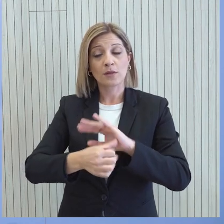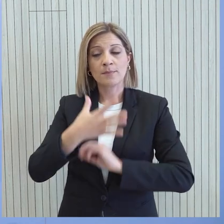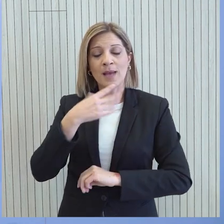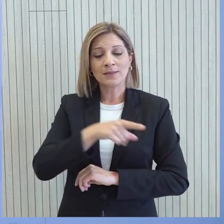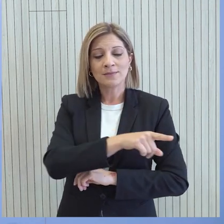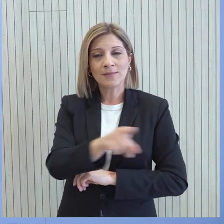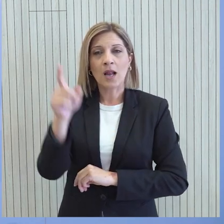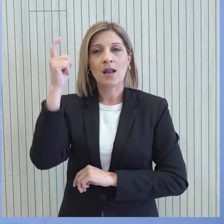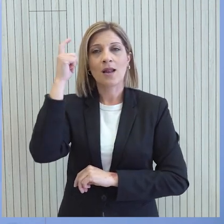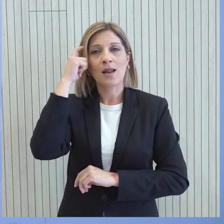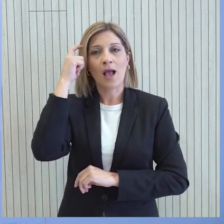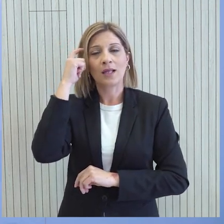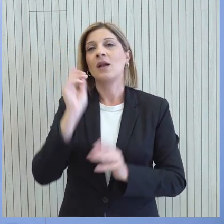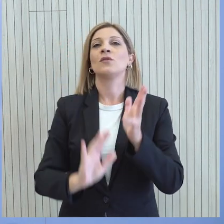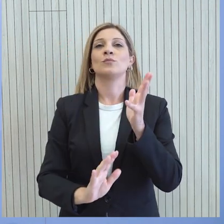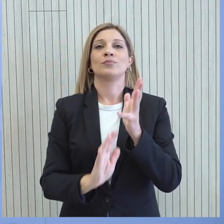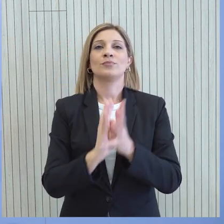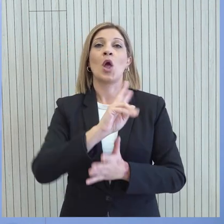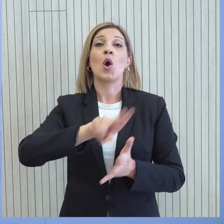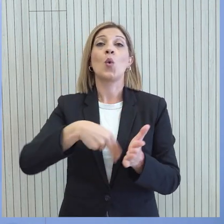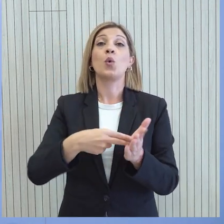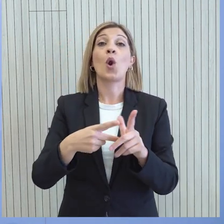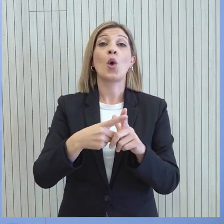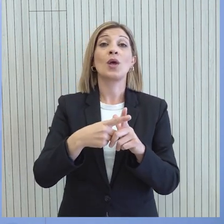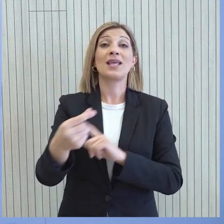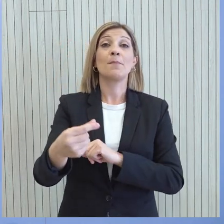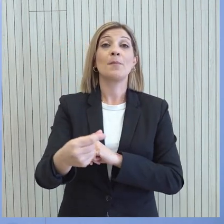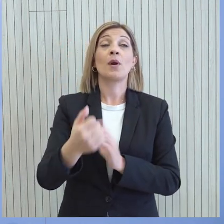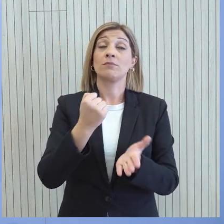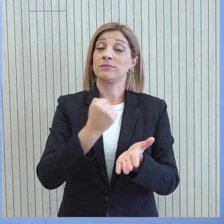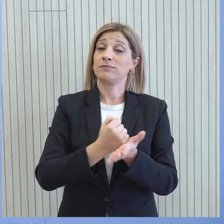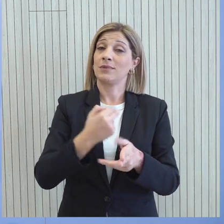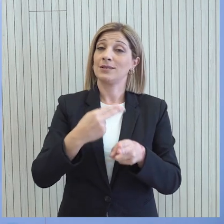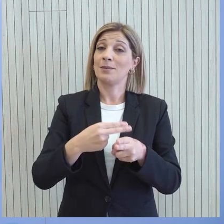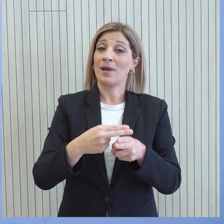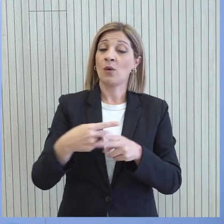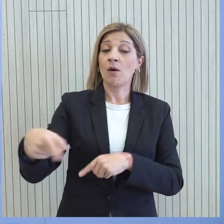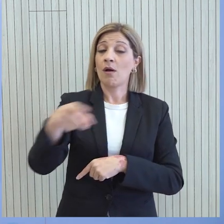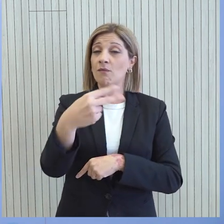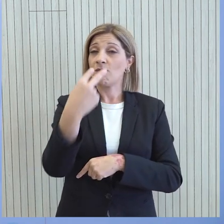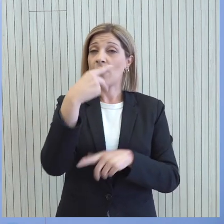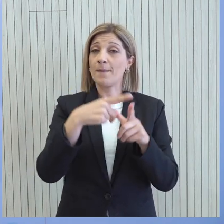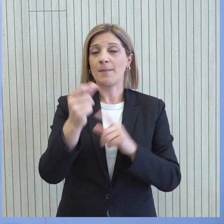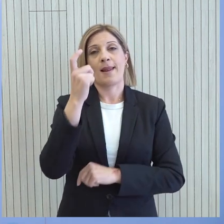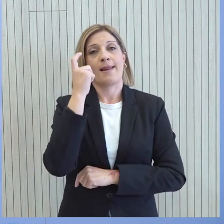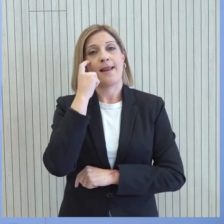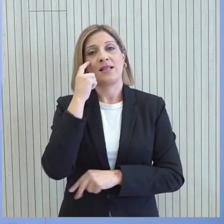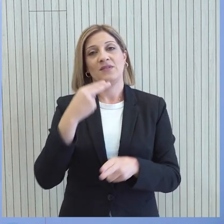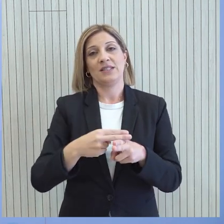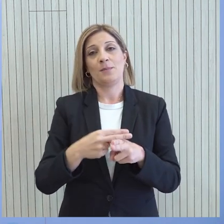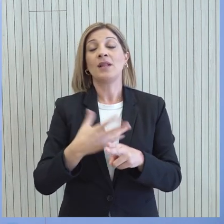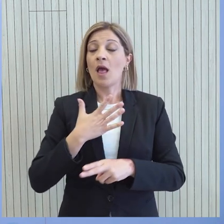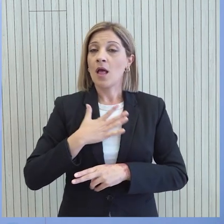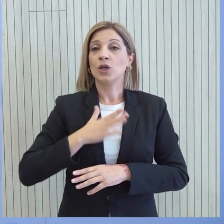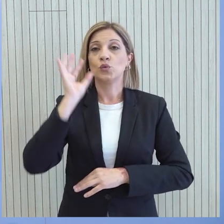κάθε κατεύθυνση τον αναβαθμισμένο ρόλο της χώρας μας αλλά και βρίσκονταν ευθυγραμμισμένα και στην ίδια συχνόητα με τις εθνικές μας